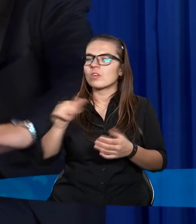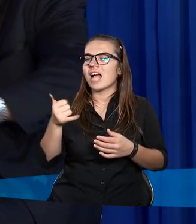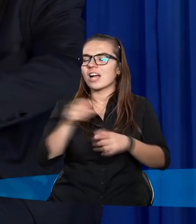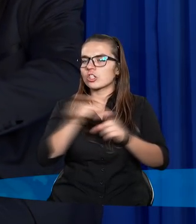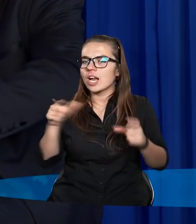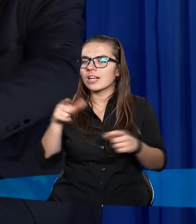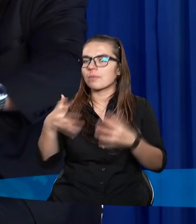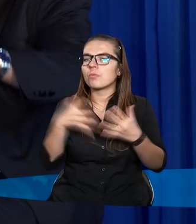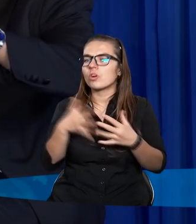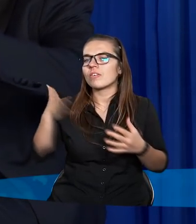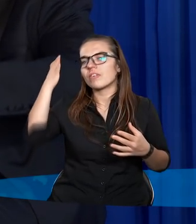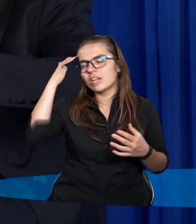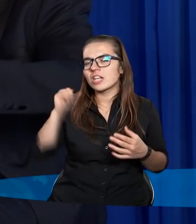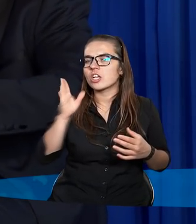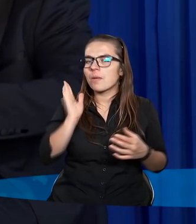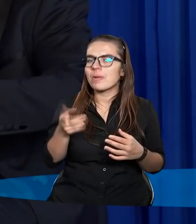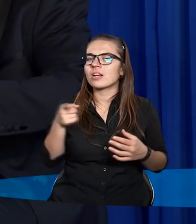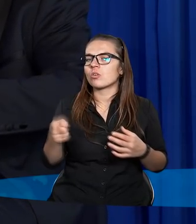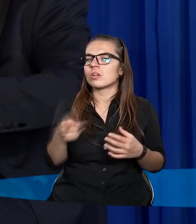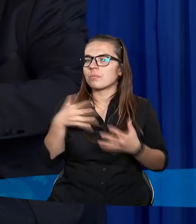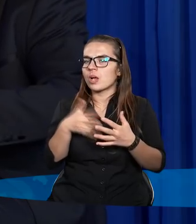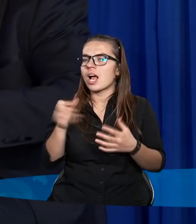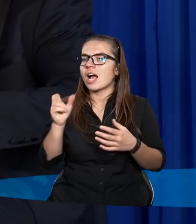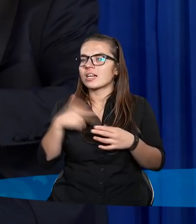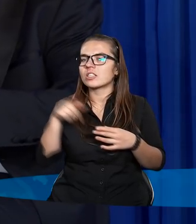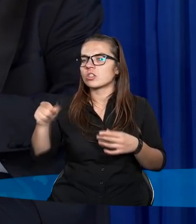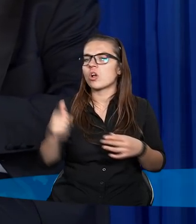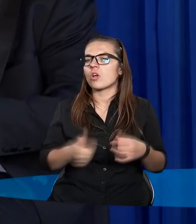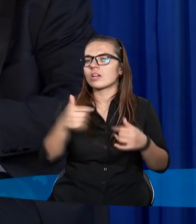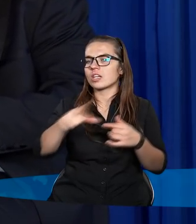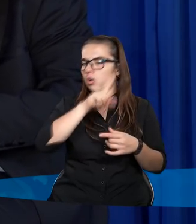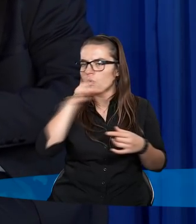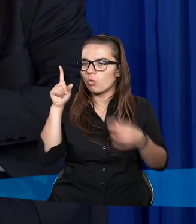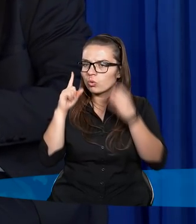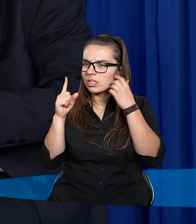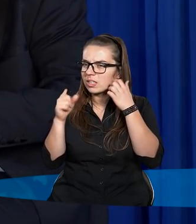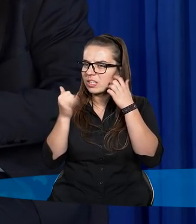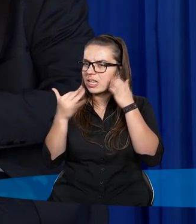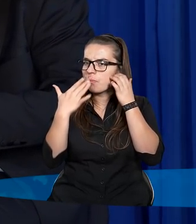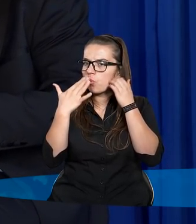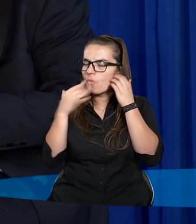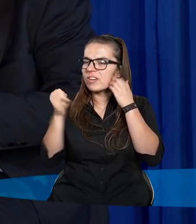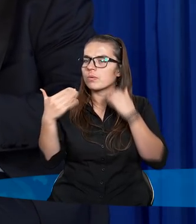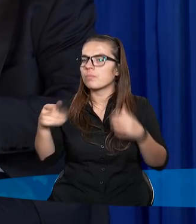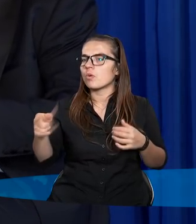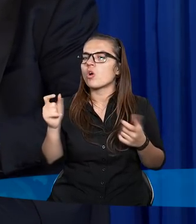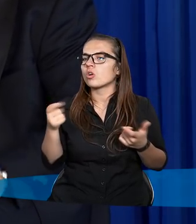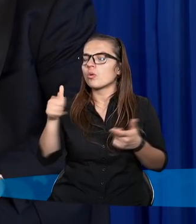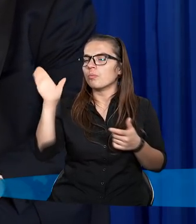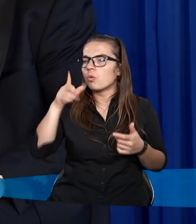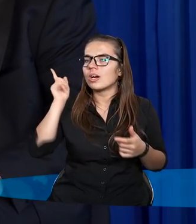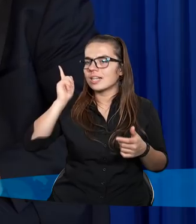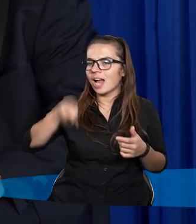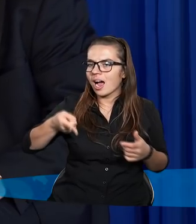czasach tego proroka, wiedzieli, że dana osoba jest prorokiem, a kiedy on szedł do tych ludzi i mówił im to, co Pan Bóg mu